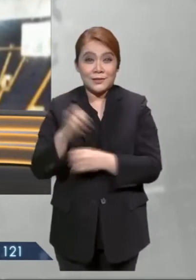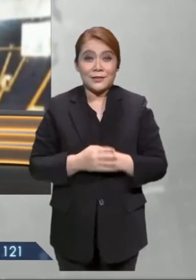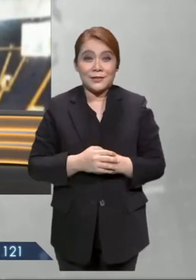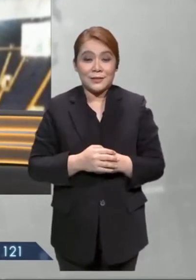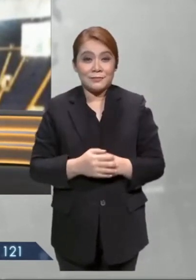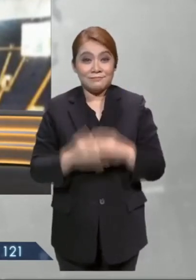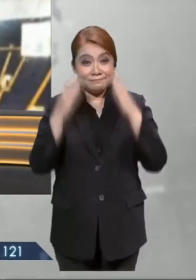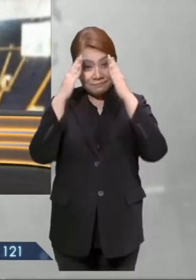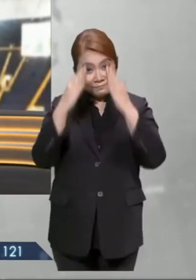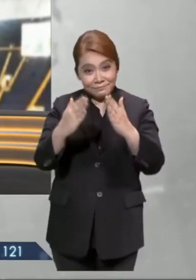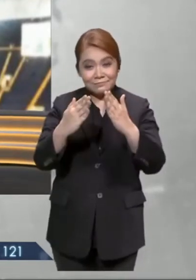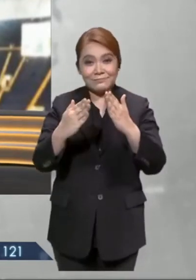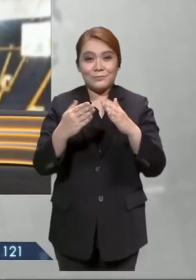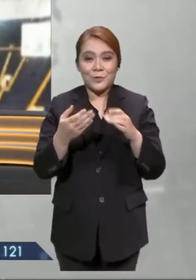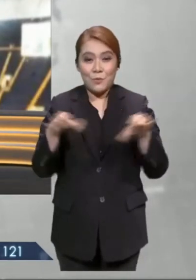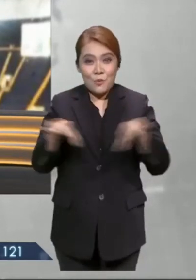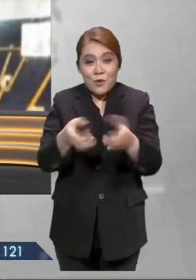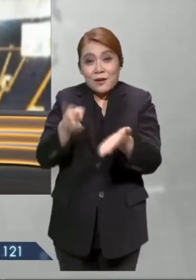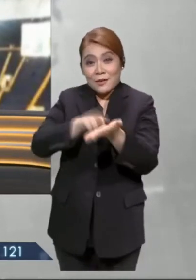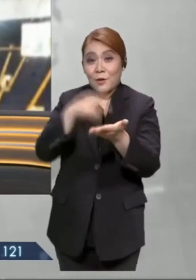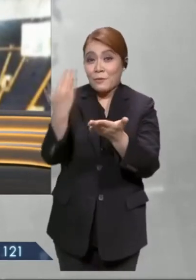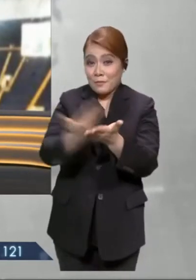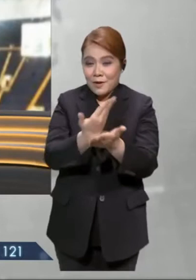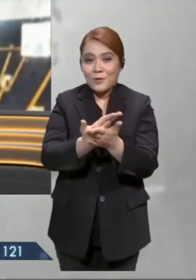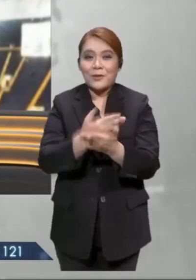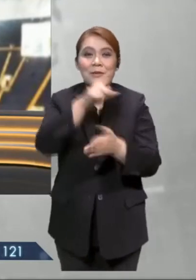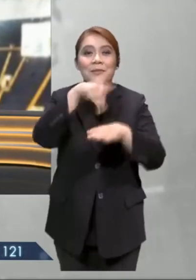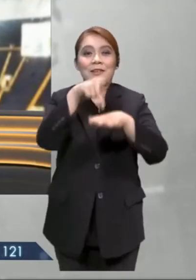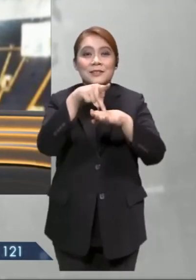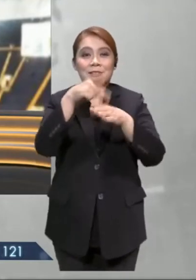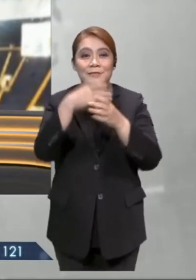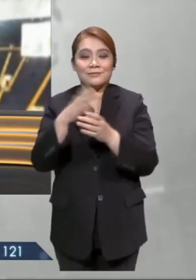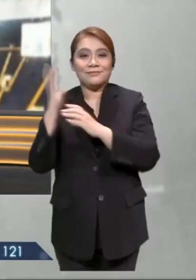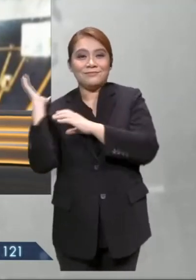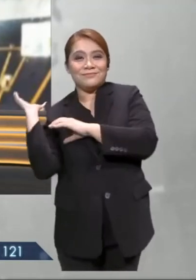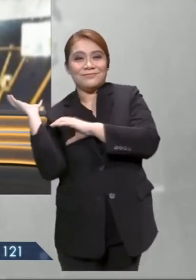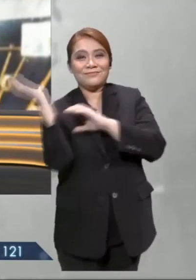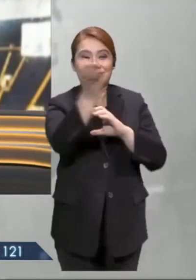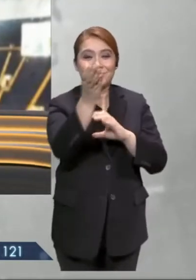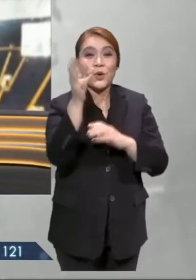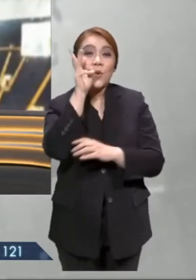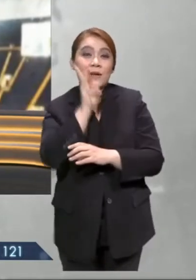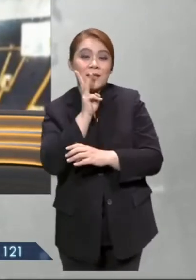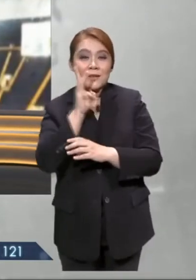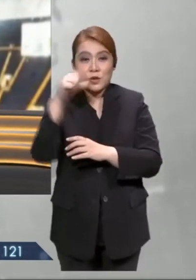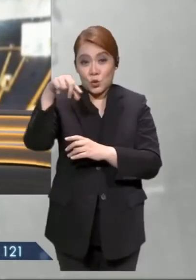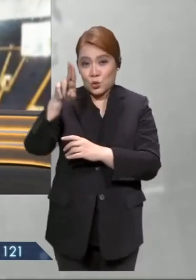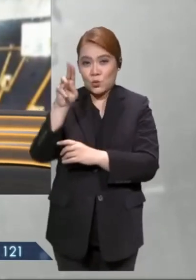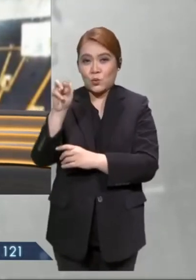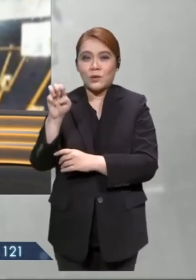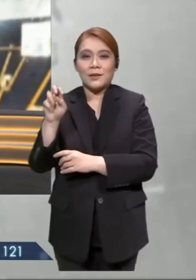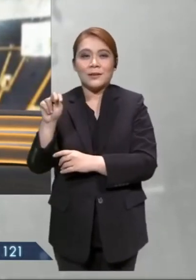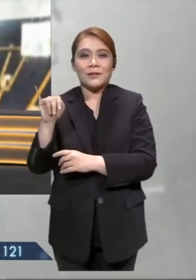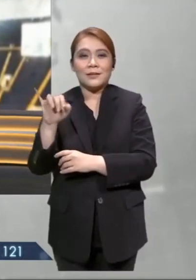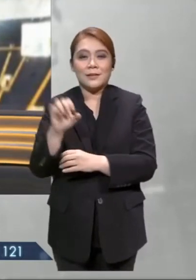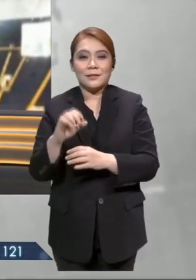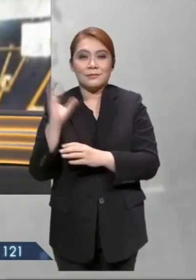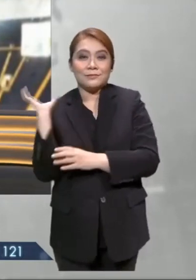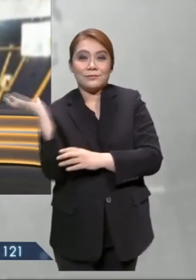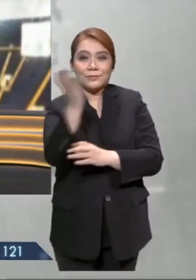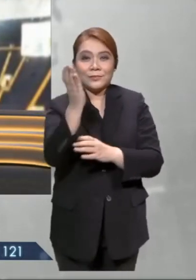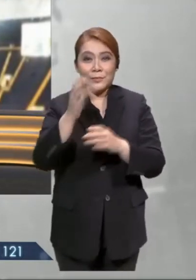hari terakhir selepas melakar rekod baru kebangsaan dalam acara Lempar Cakra Wanita. KUNI membuat leparan sejauh 48